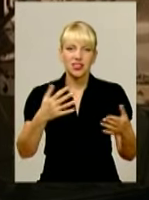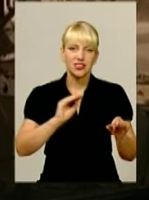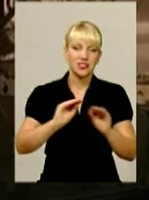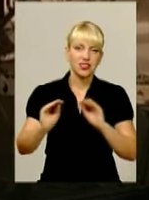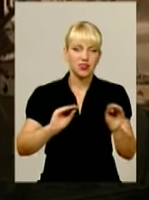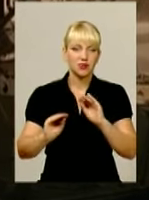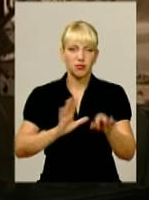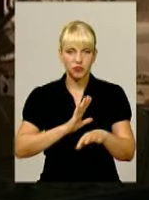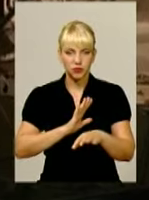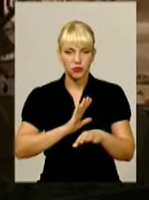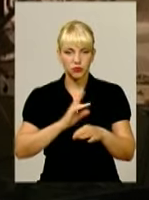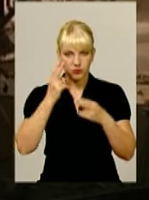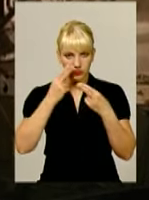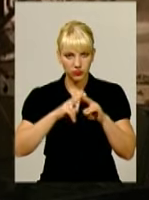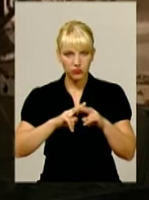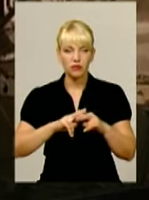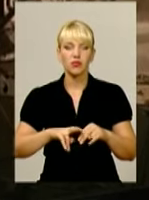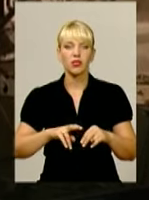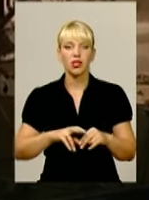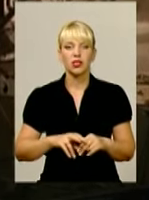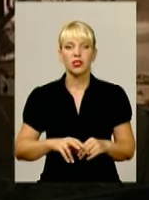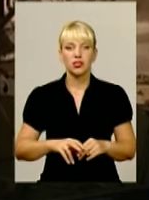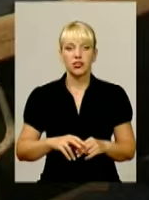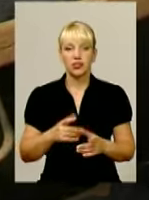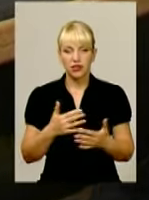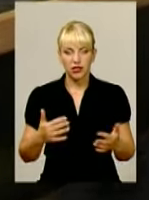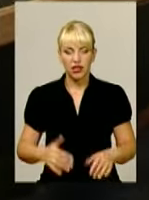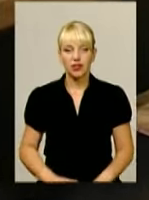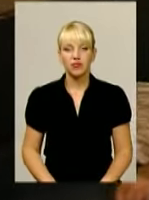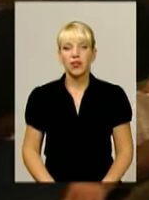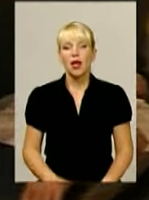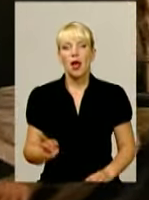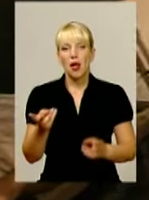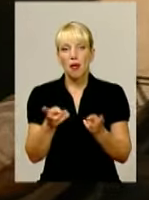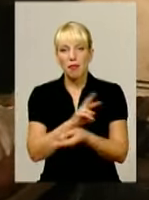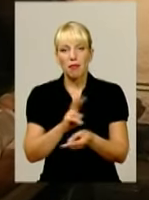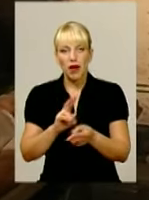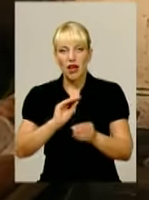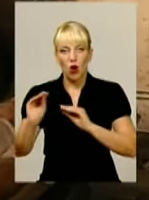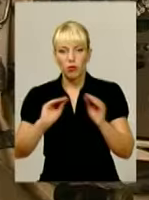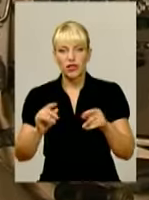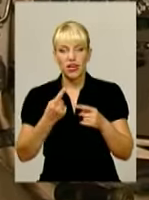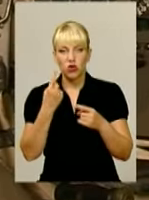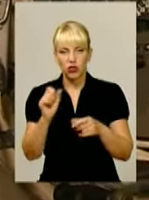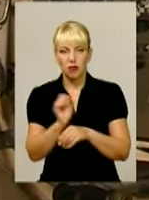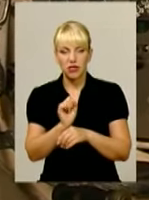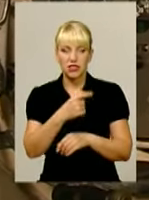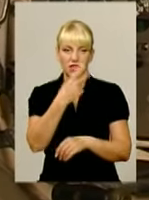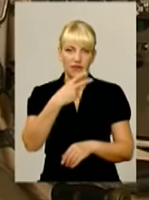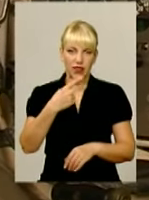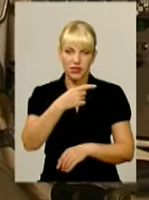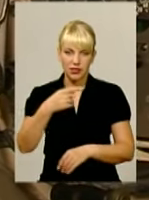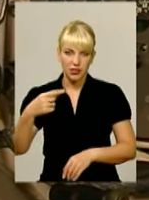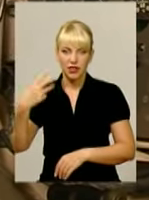різну степень захисту і так далі. Переобладнання однієї машини обходиться від 20 до 30